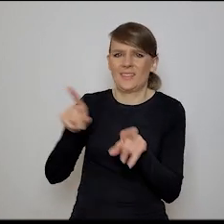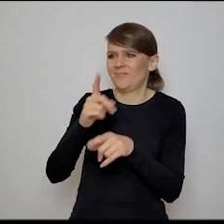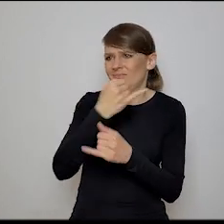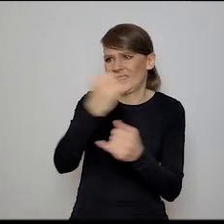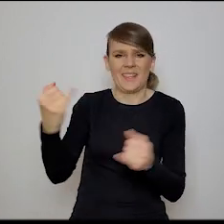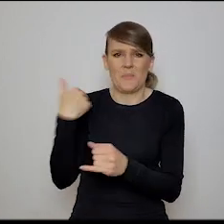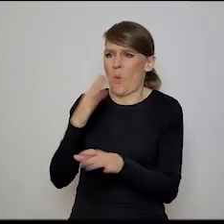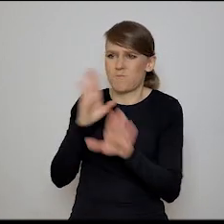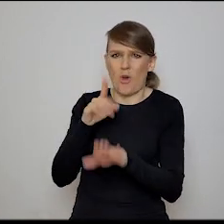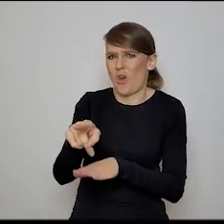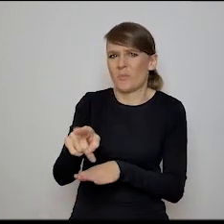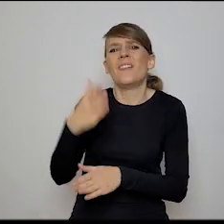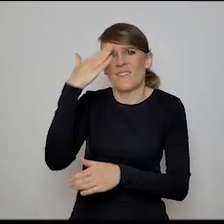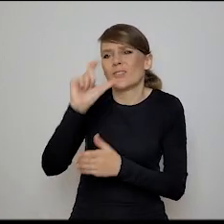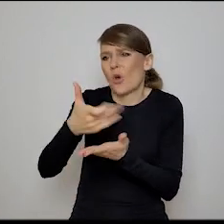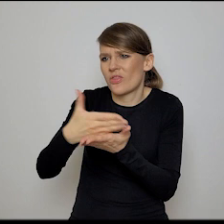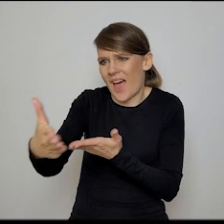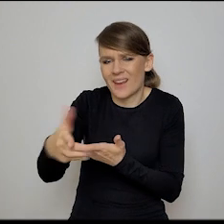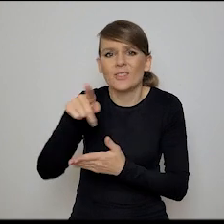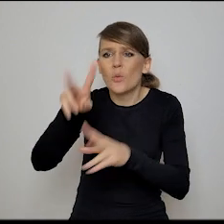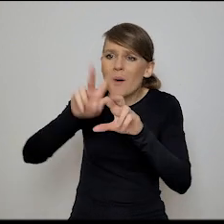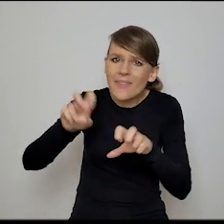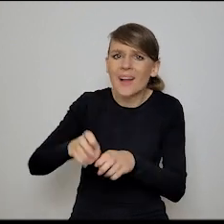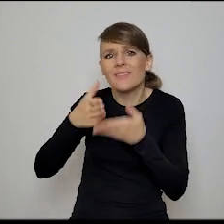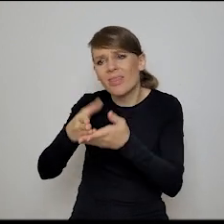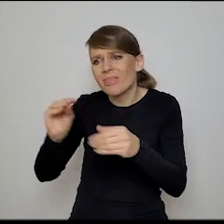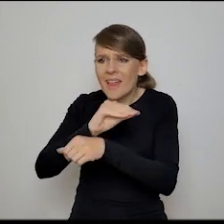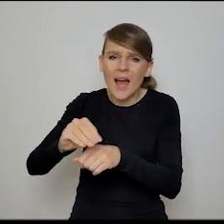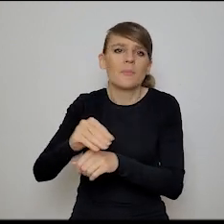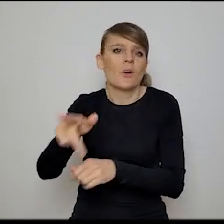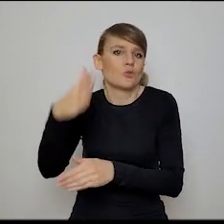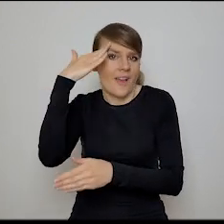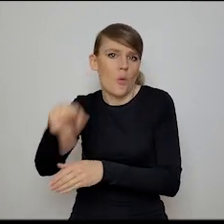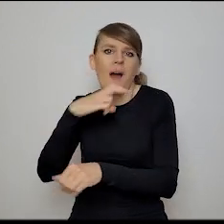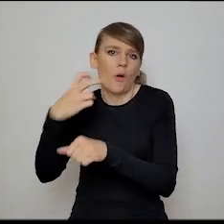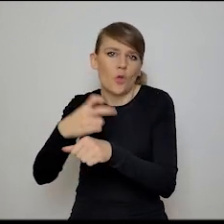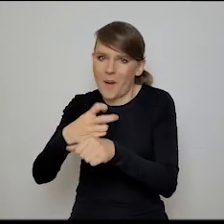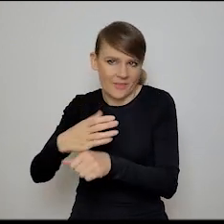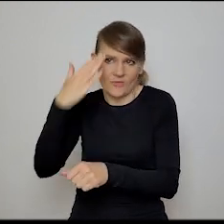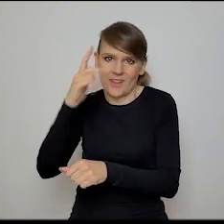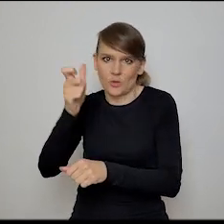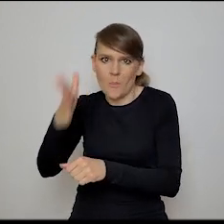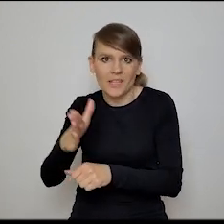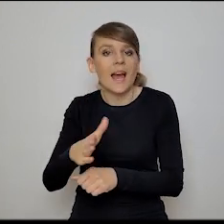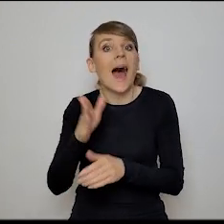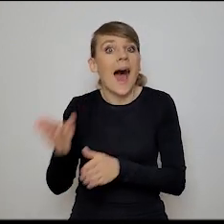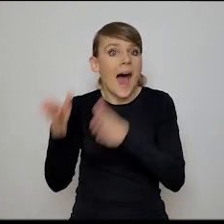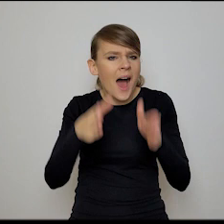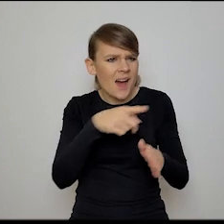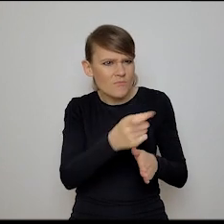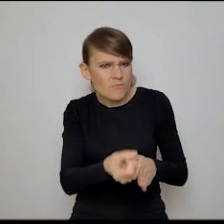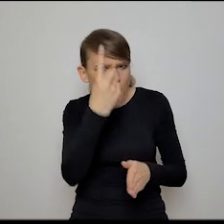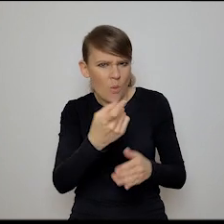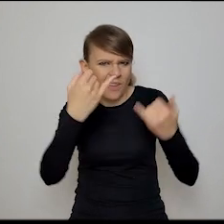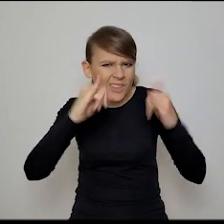dalej. Tutaj ta diagnostyka, sugestia terapii w dużej części jest zautomatyzowana, a ludzie zajmują się tymi case'ami, które nie są takie